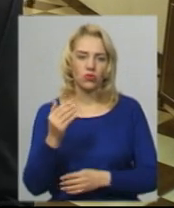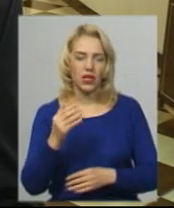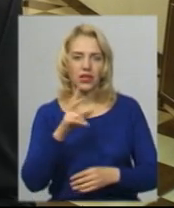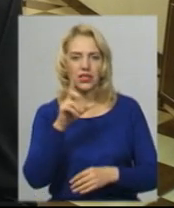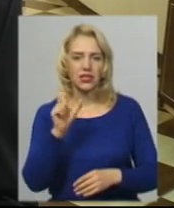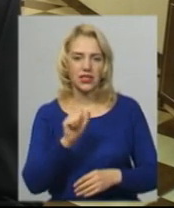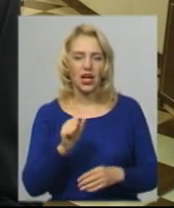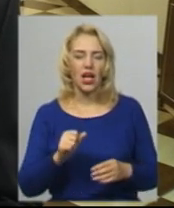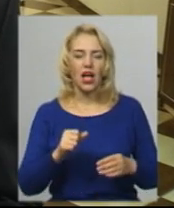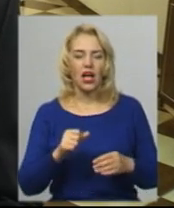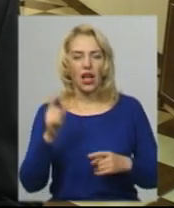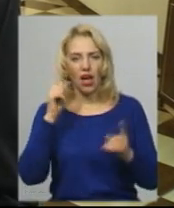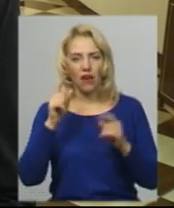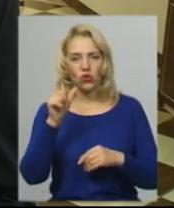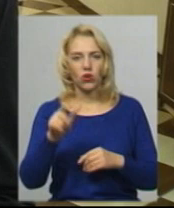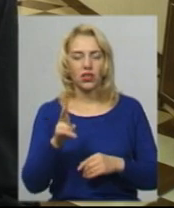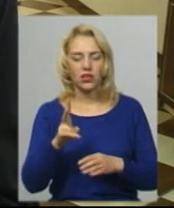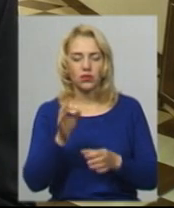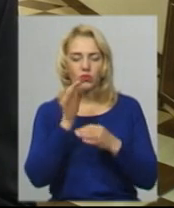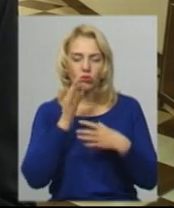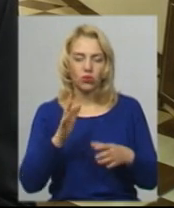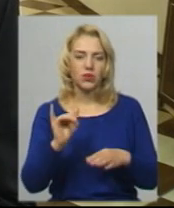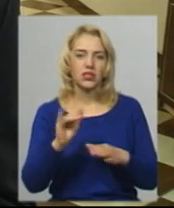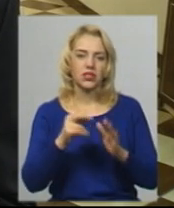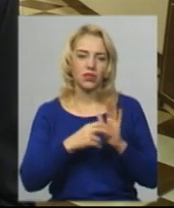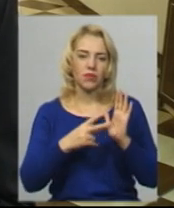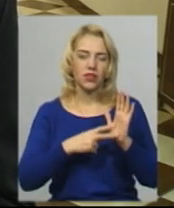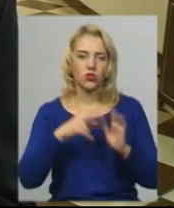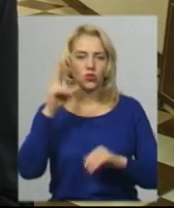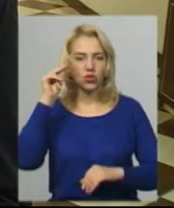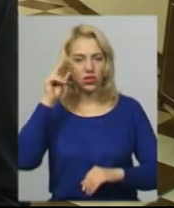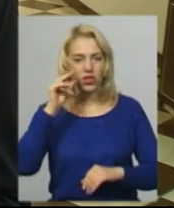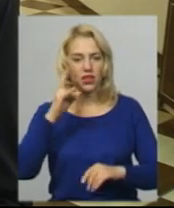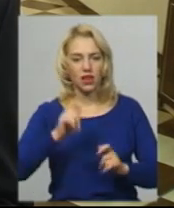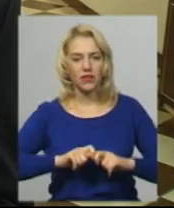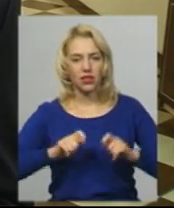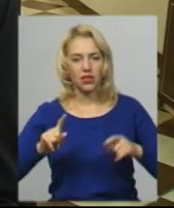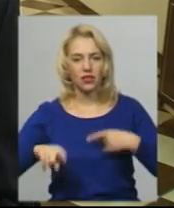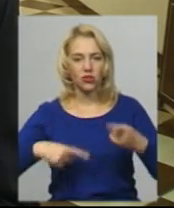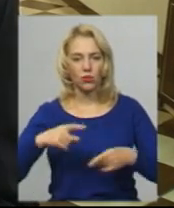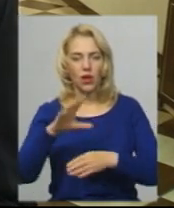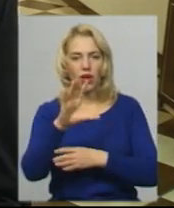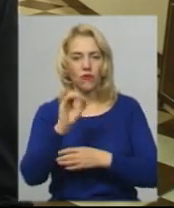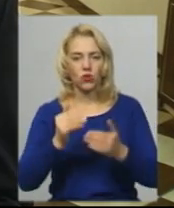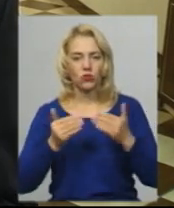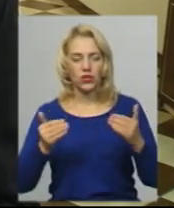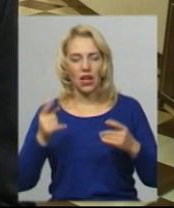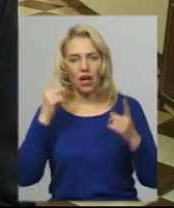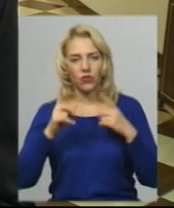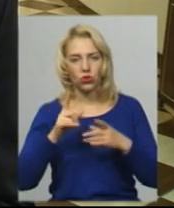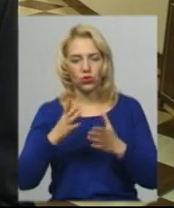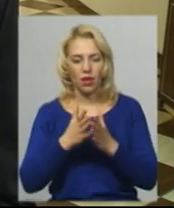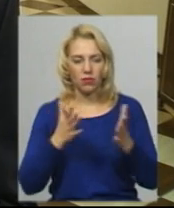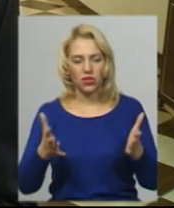автора, який йому сподобається. І вже 17-го числа на відкритті наступної фотовиставки автор, який набрав